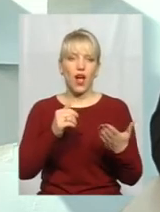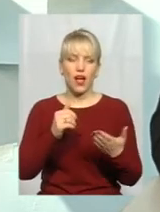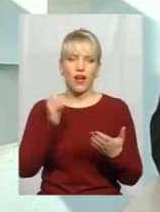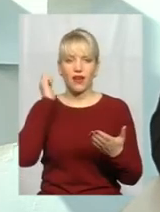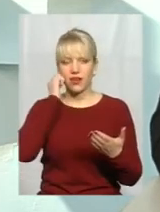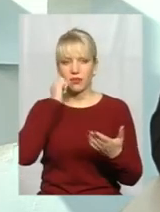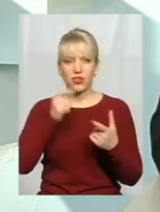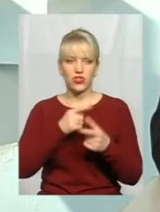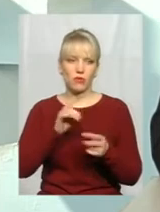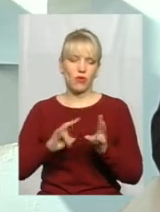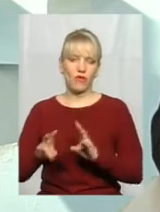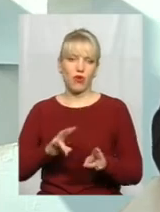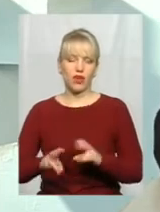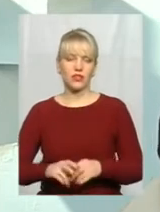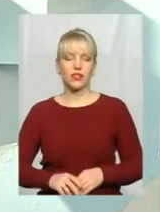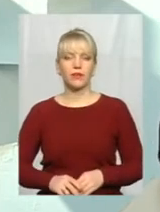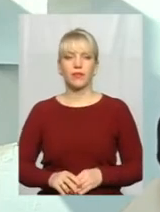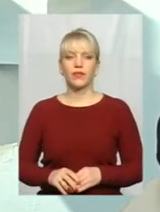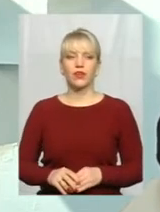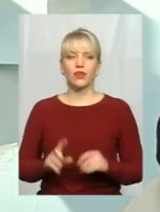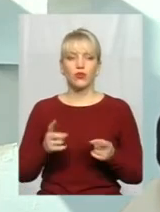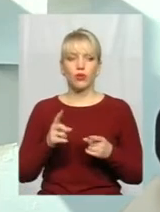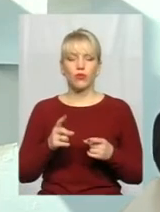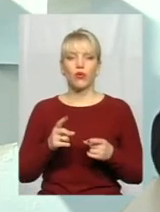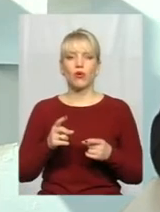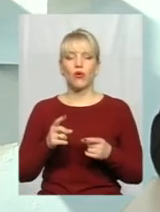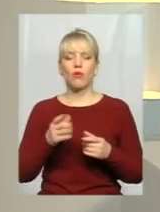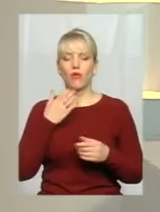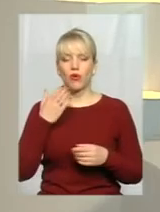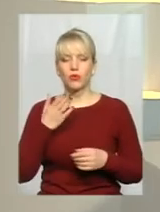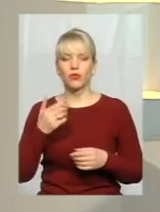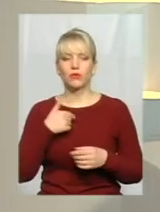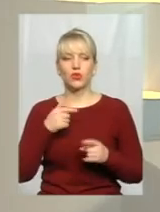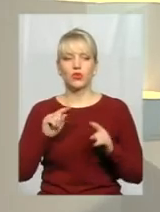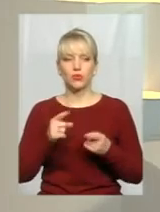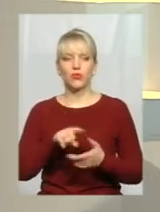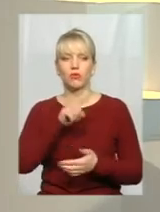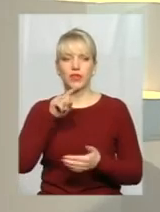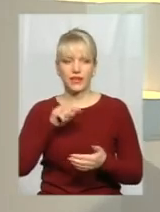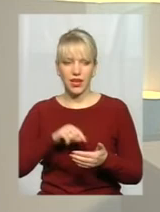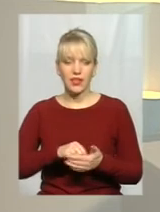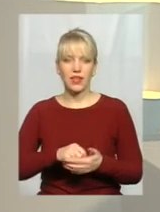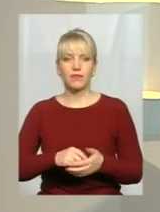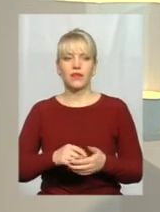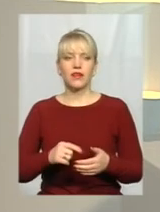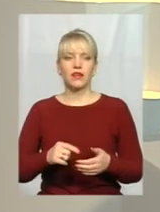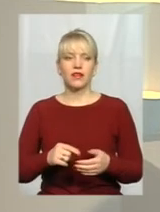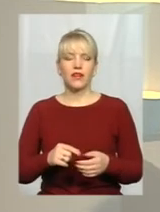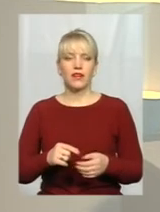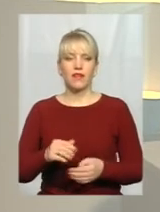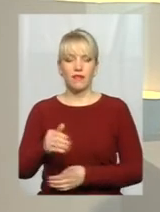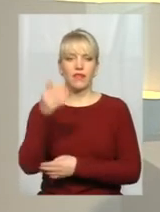чітко озвучили свої події. Тому прокоментуйте мені, чому питання вивішування